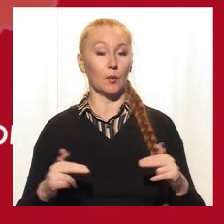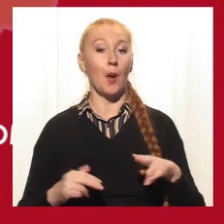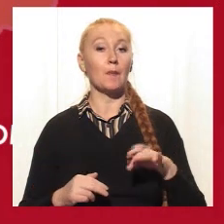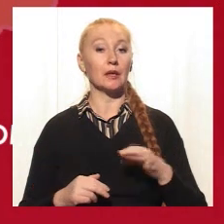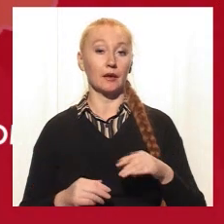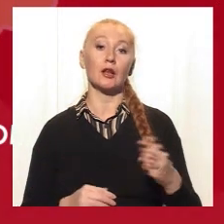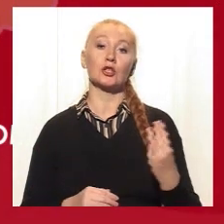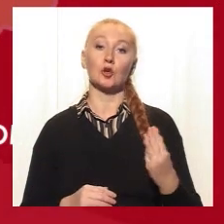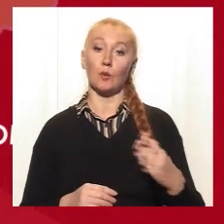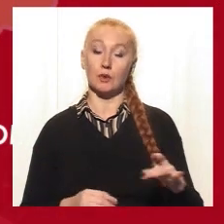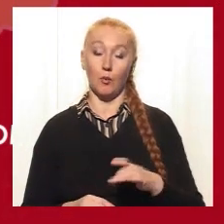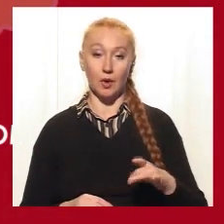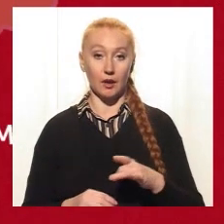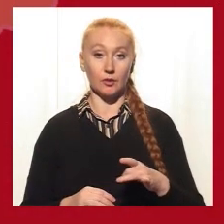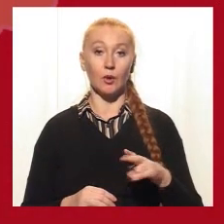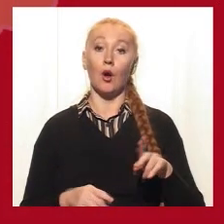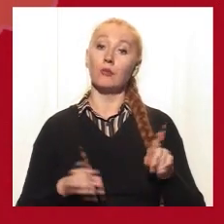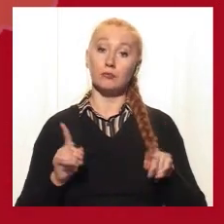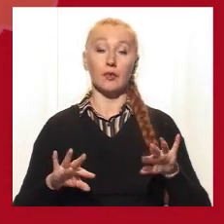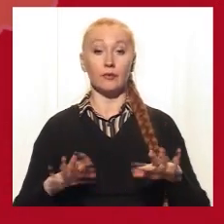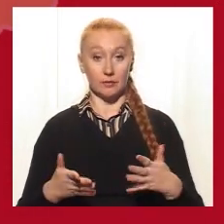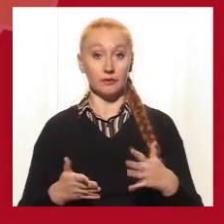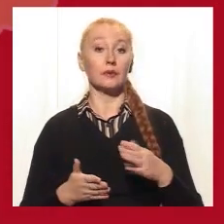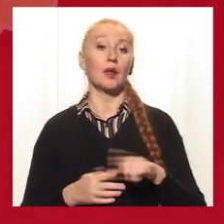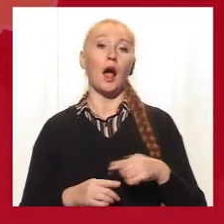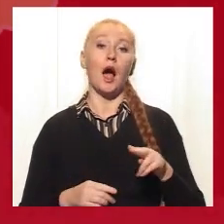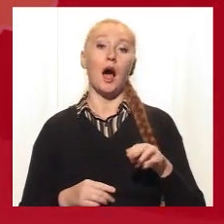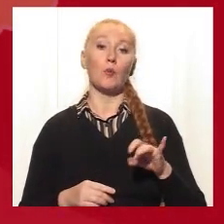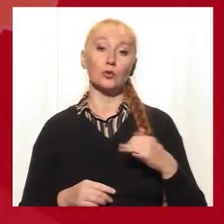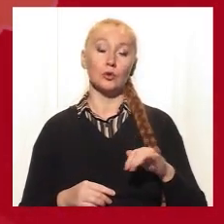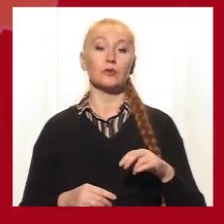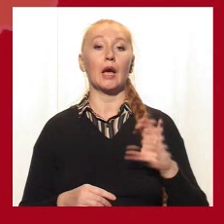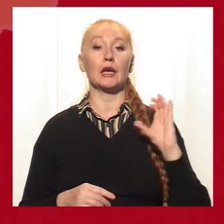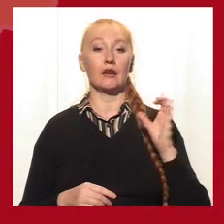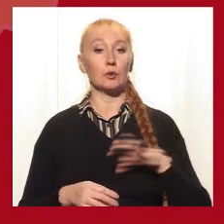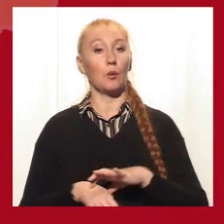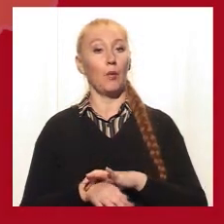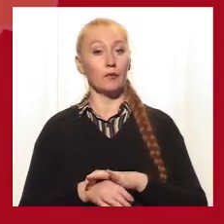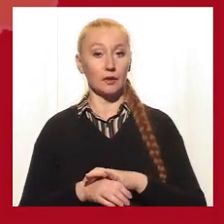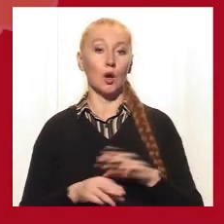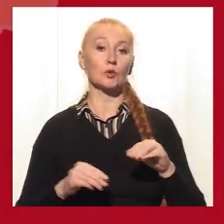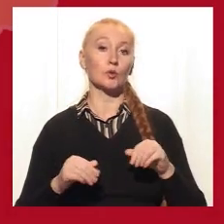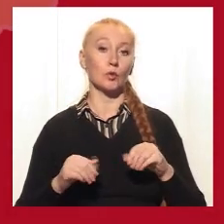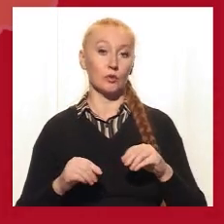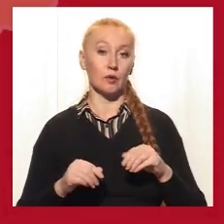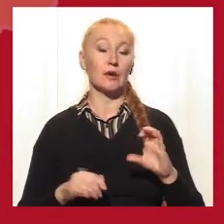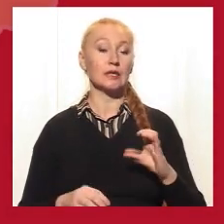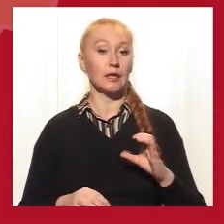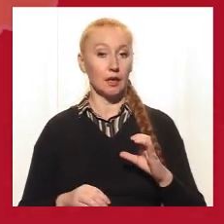П'ятихацькому та Широківському районах. Поодинокі випадки зафіксували в Апостолівському, Криворізькому, Павлоградському, Солонянському,